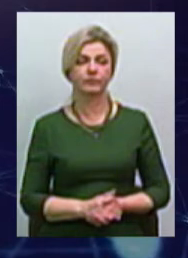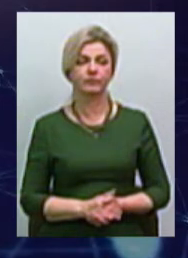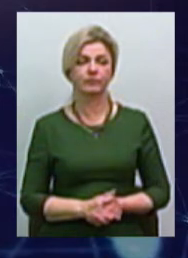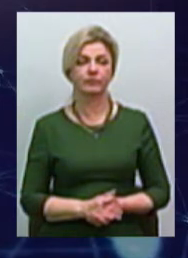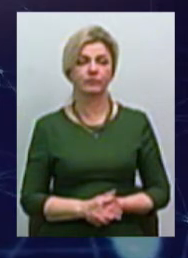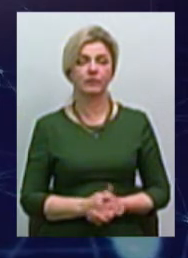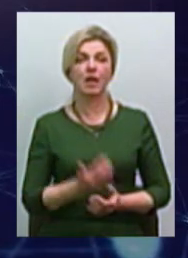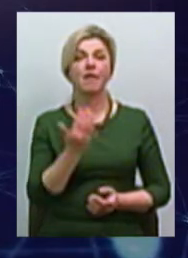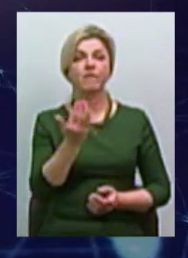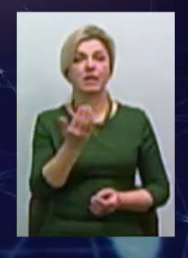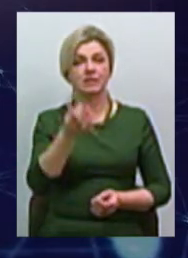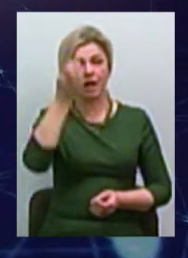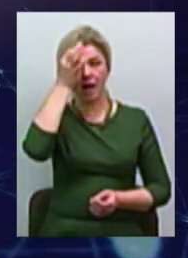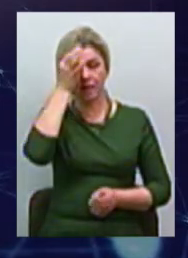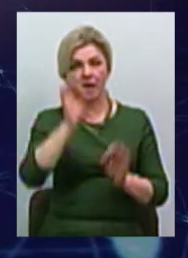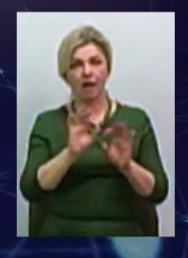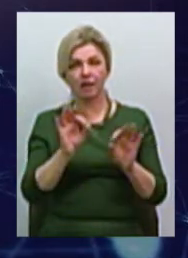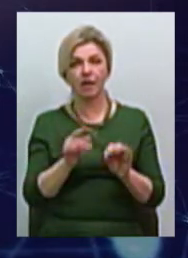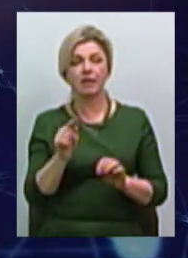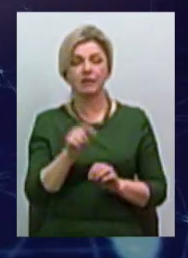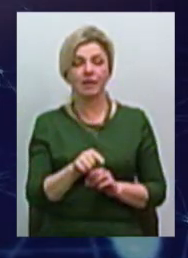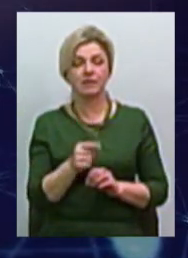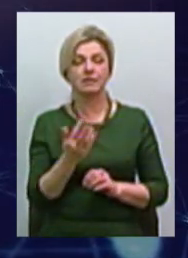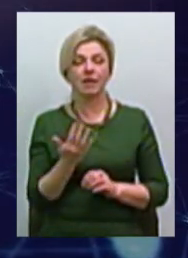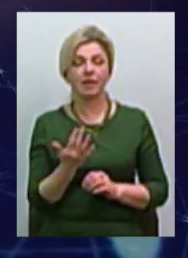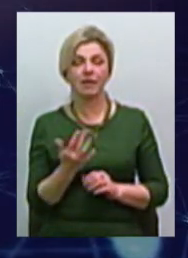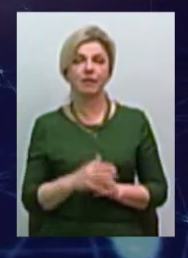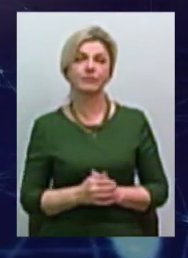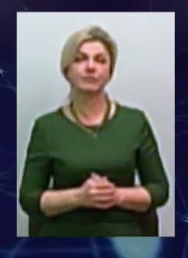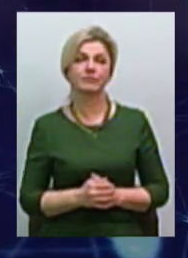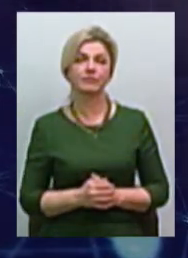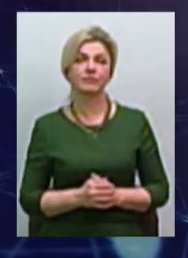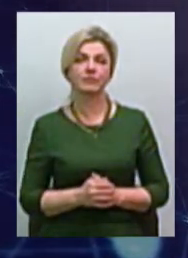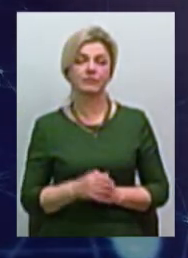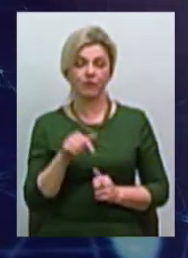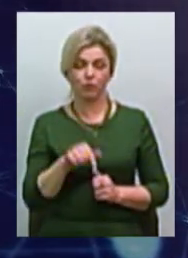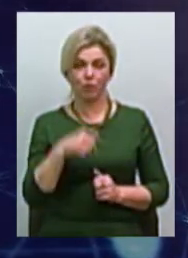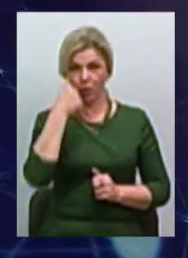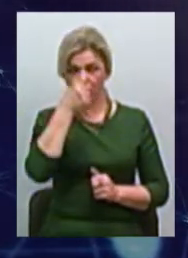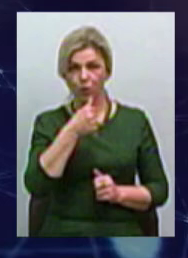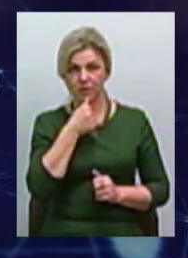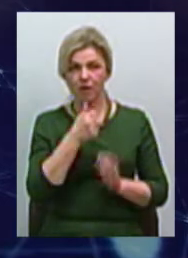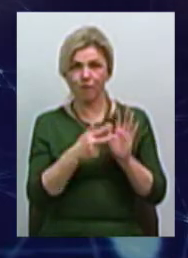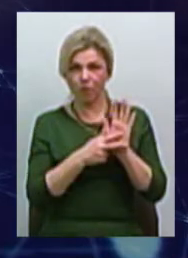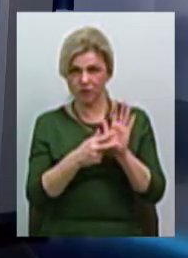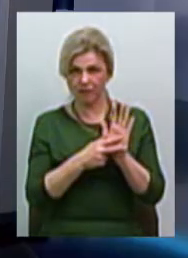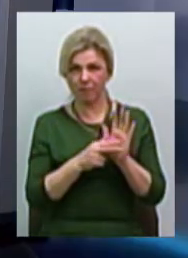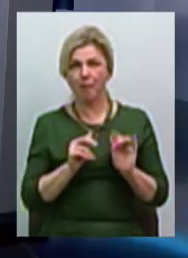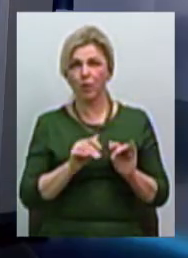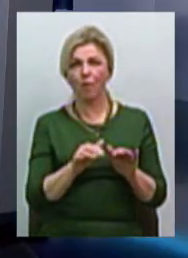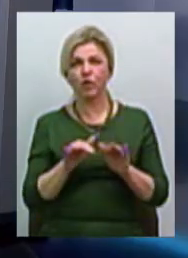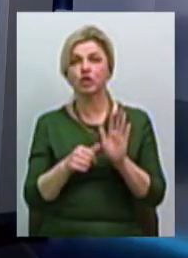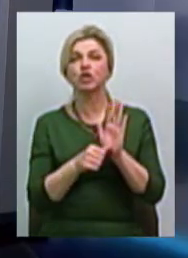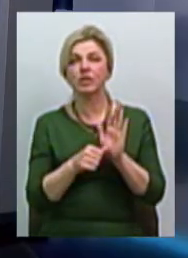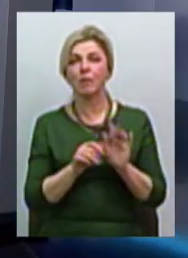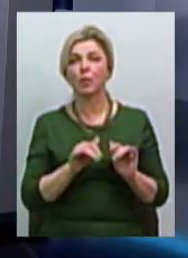Ви згадали про те, скільки в цьому році, нагадайте, 8 проваджень, так? 6.